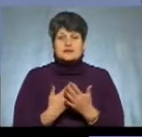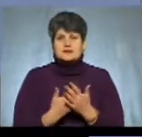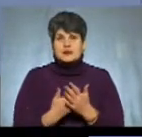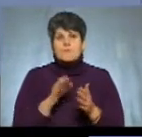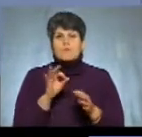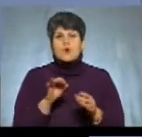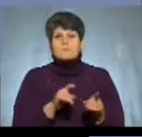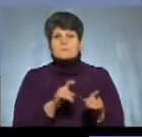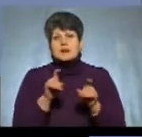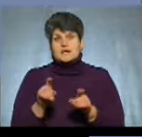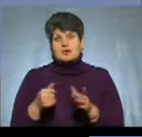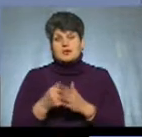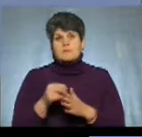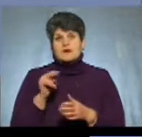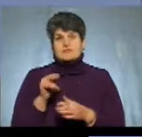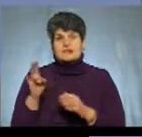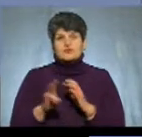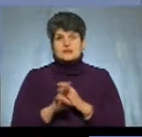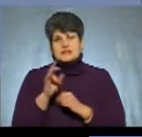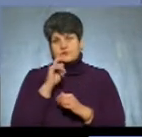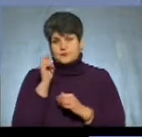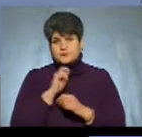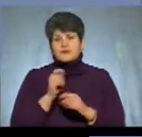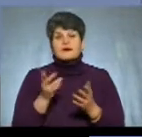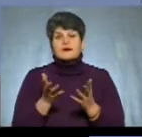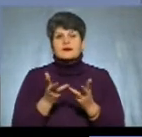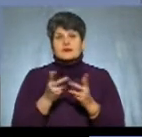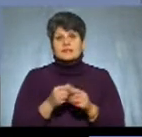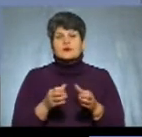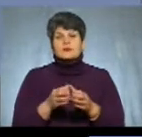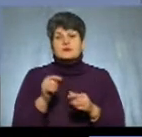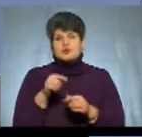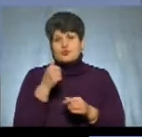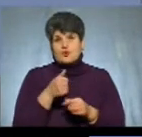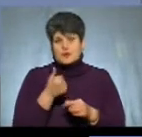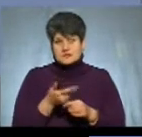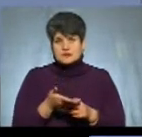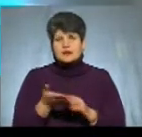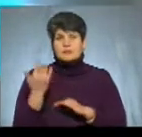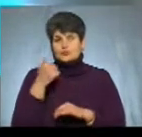перехід до Православної Церкви України. Яка кількість громад цього року і минулого року також?